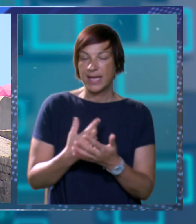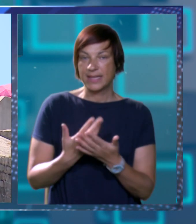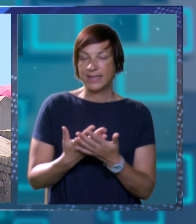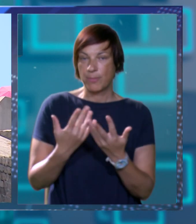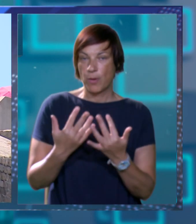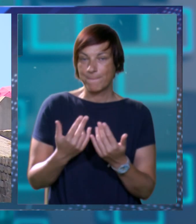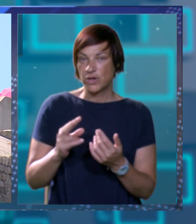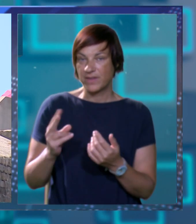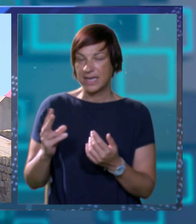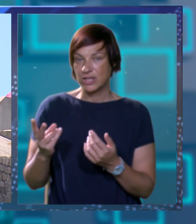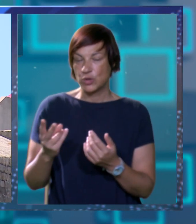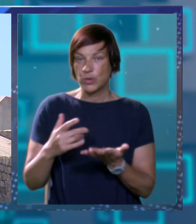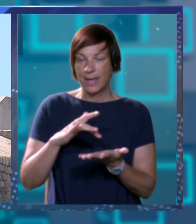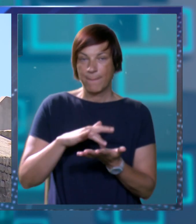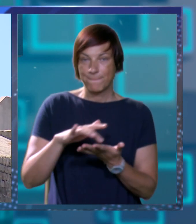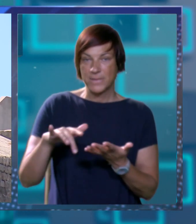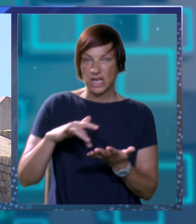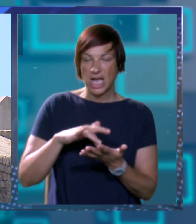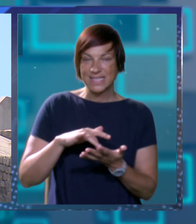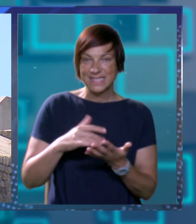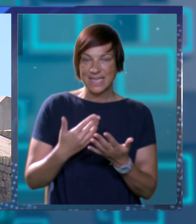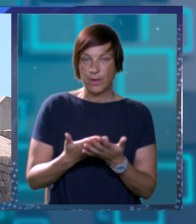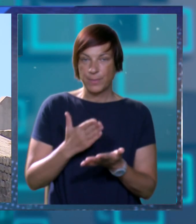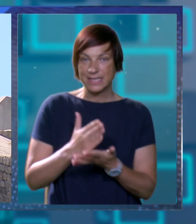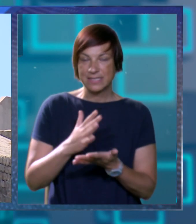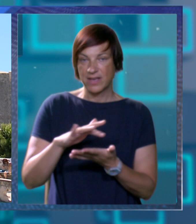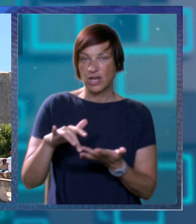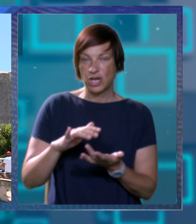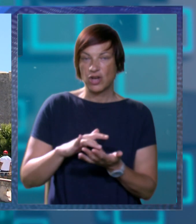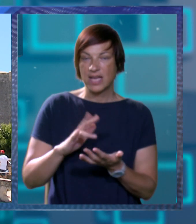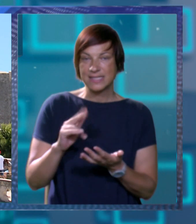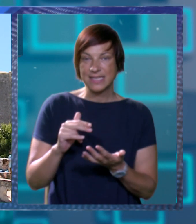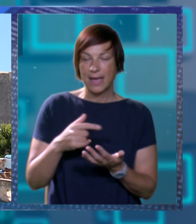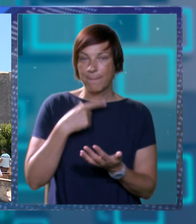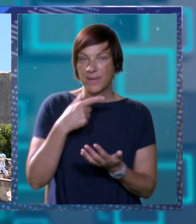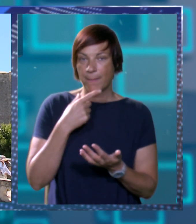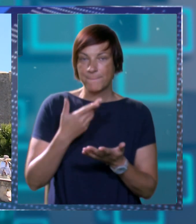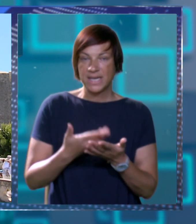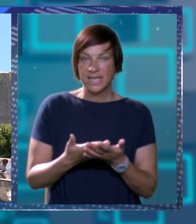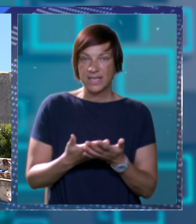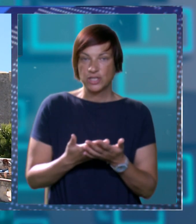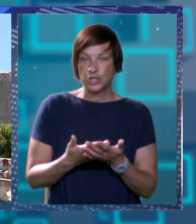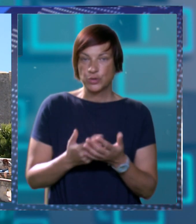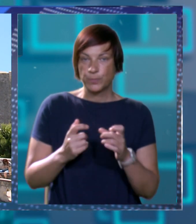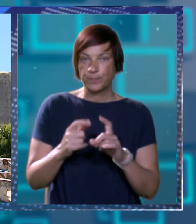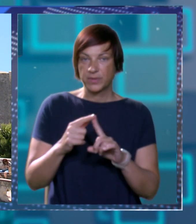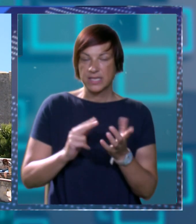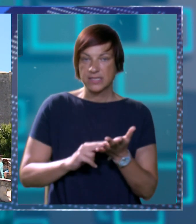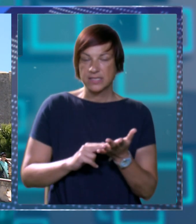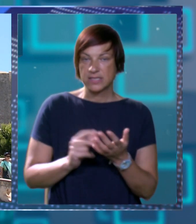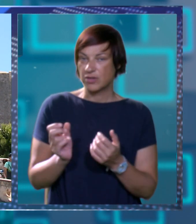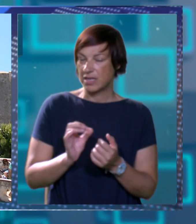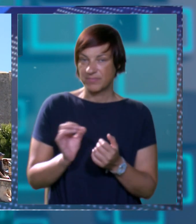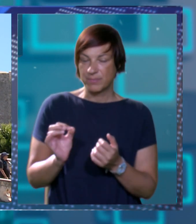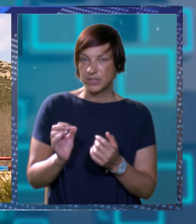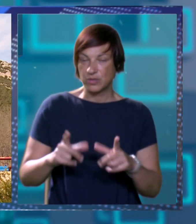ljudi na zidnama mi pratimo iz mjeseca u mjeseci na drugim lokacijama i svaka lokacija ima neku svoju priču Ston je apsolutnu